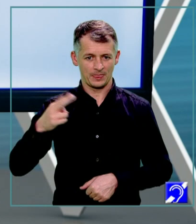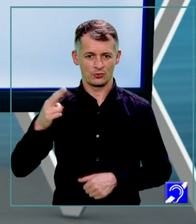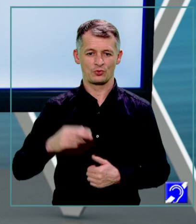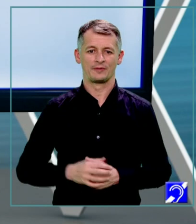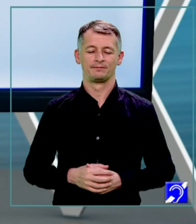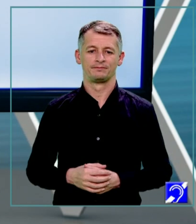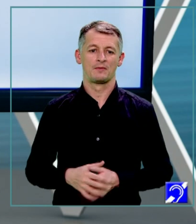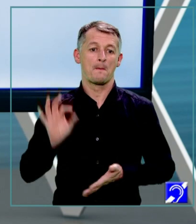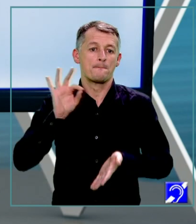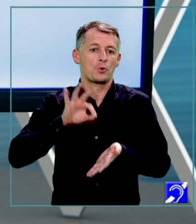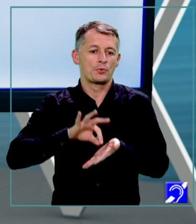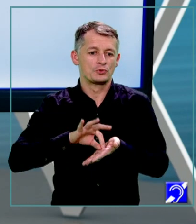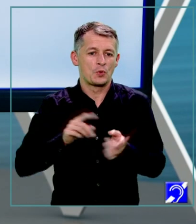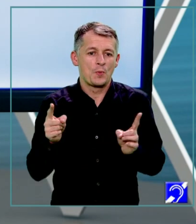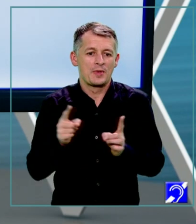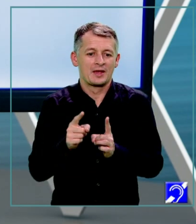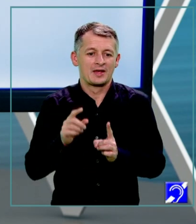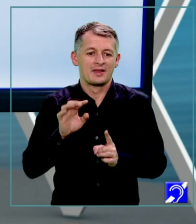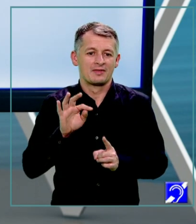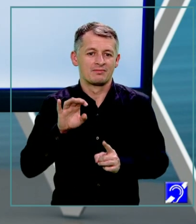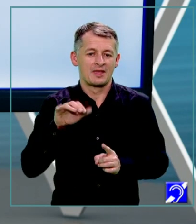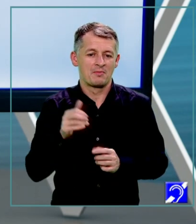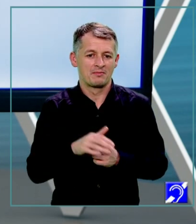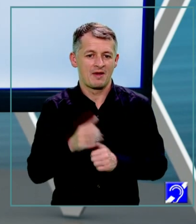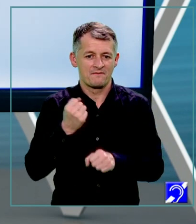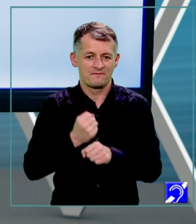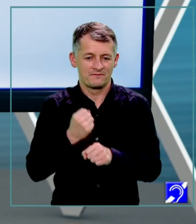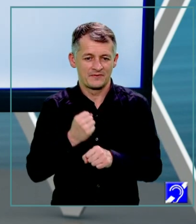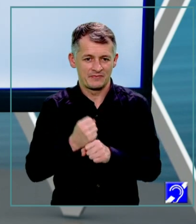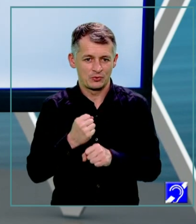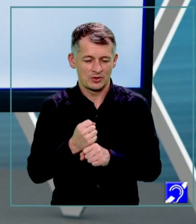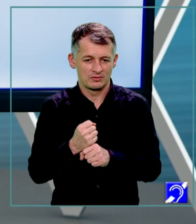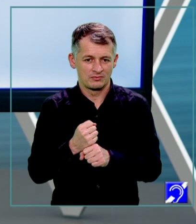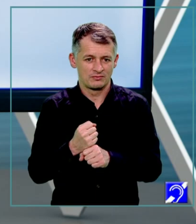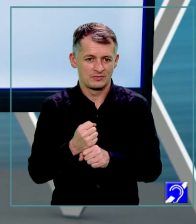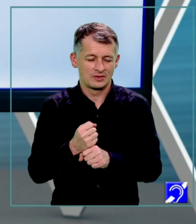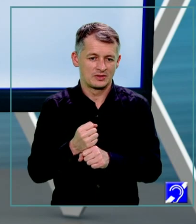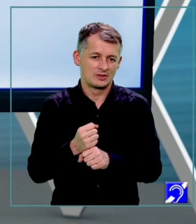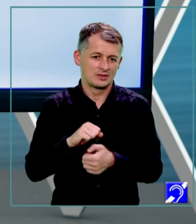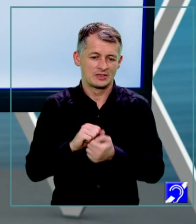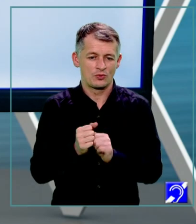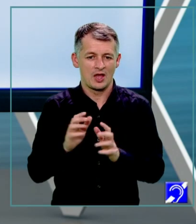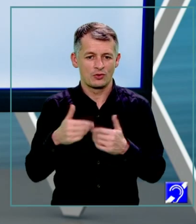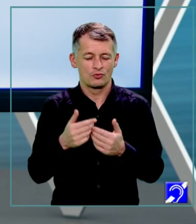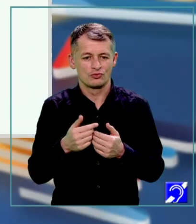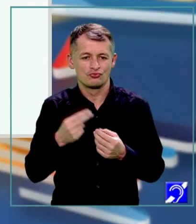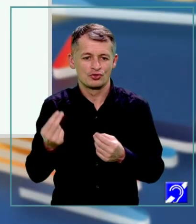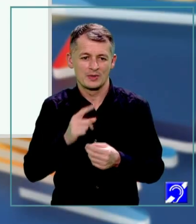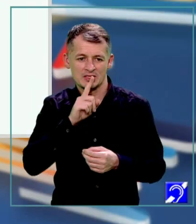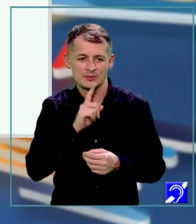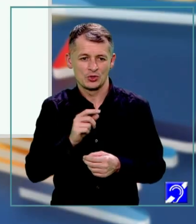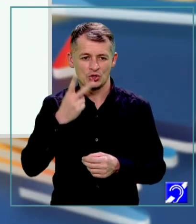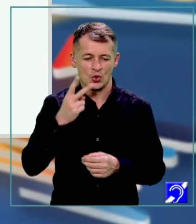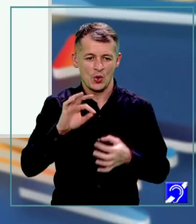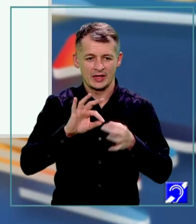v-am propus o mică temă. Aveți de efectuat sau de adus la forma cea mai simplă două expresii.